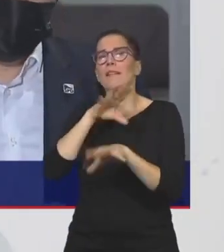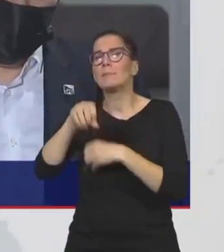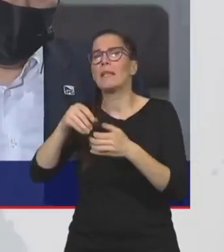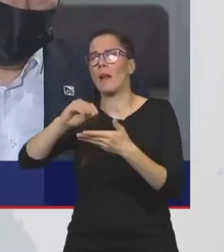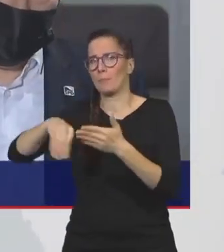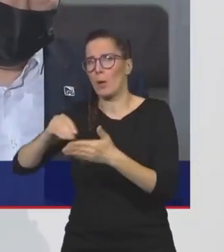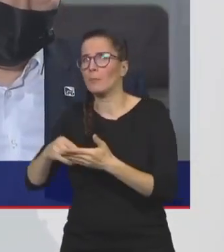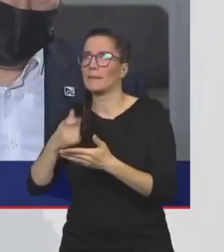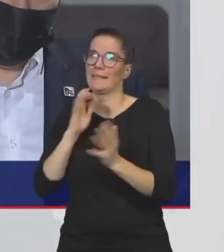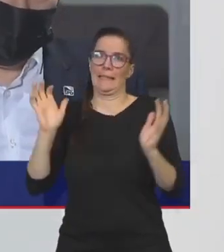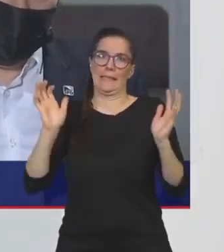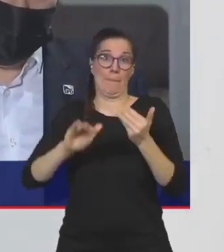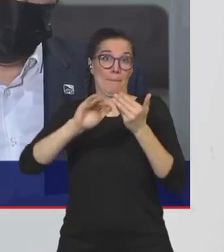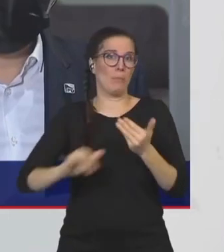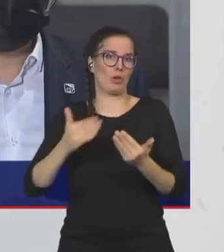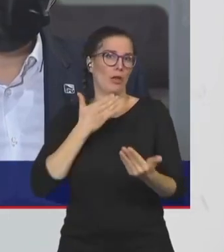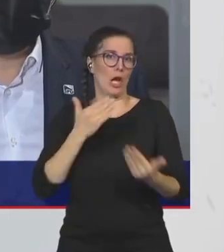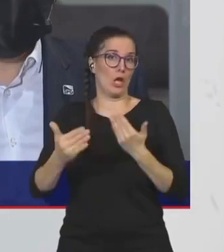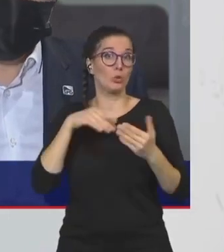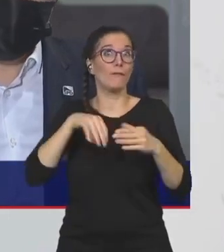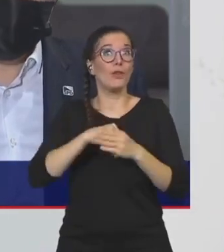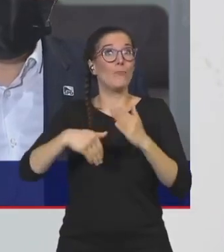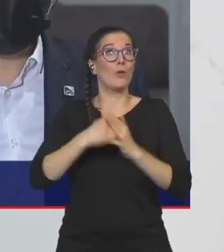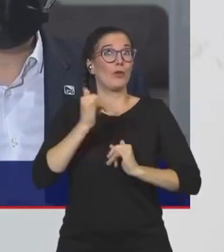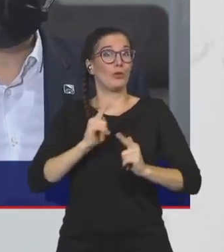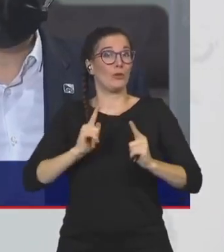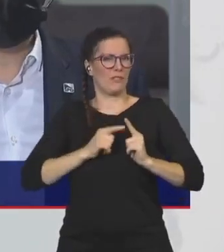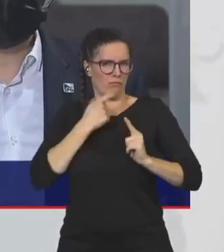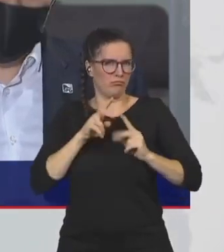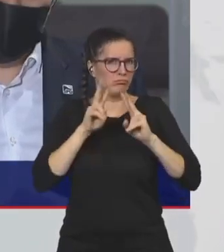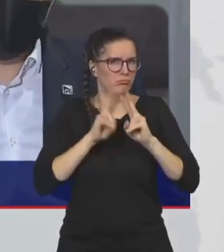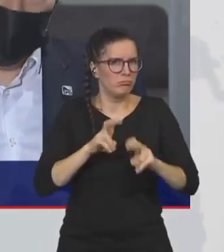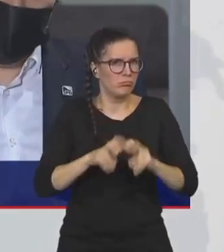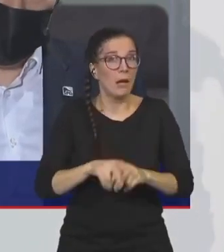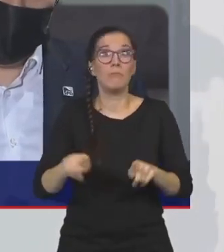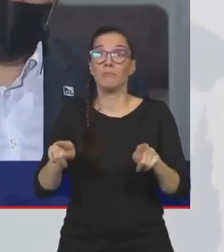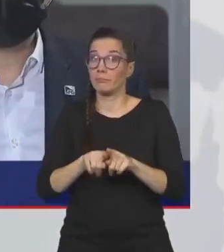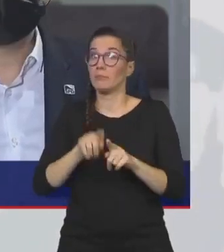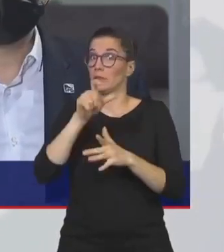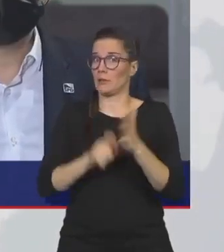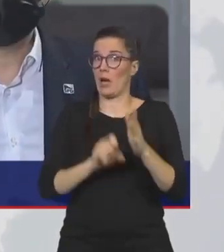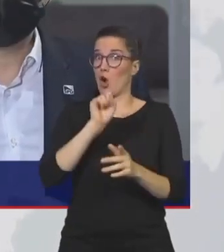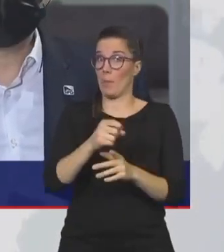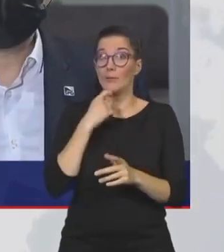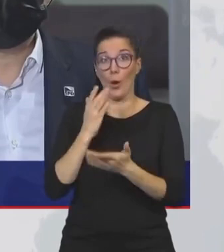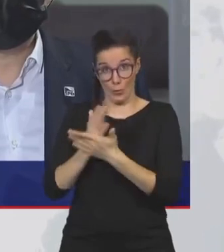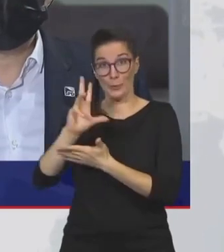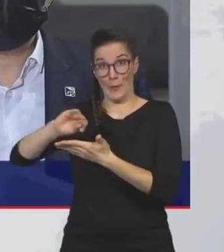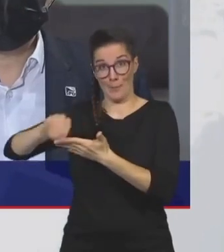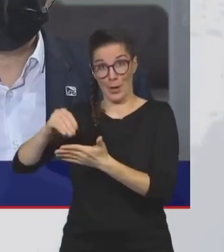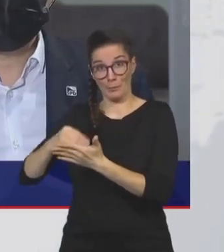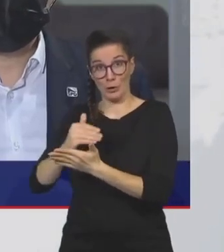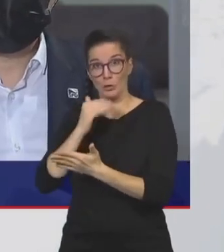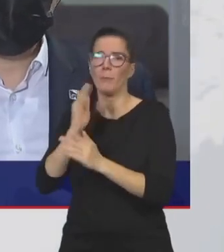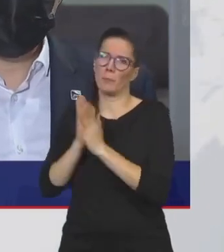svolání mimořádné schůze, která by měla právě ten nový nouzový stav řešit. Podobný záměr oznámila taky KSČM. Už máte dostatek podpisu a